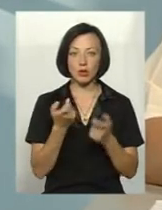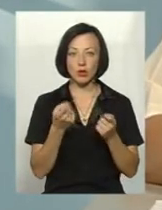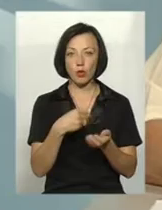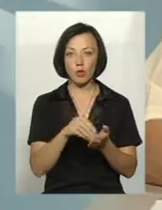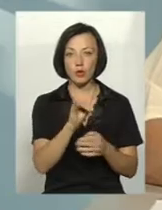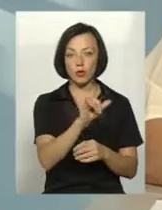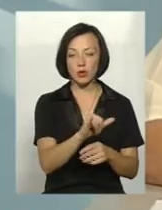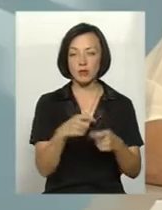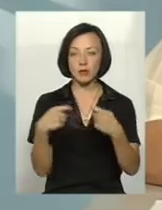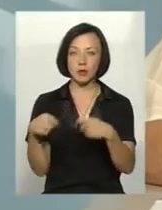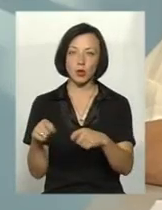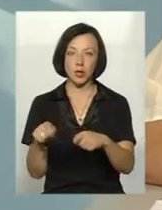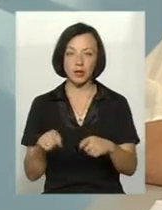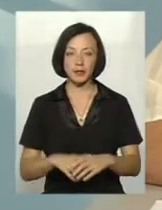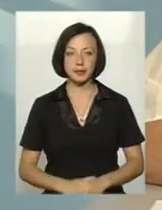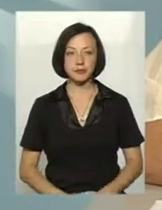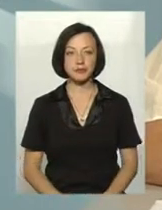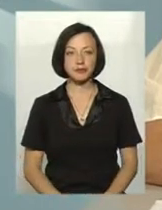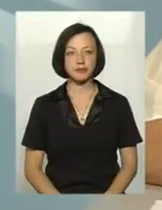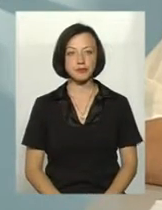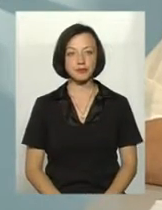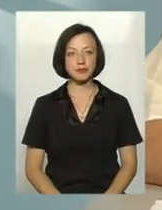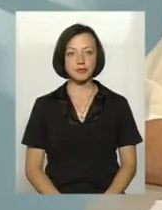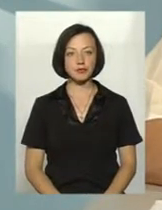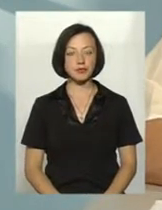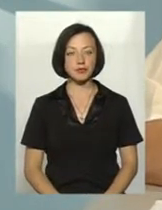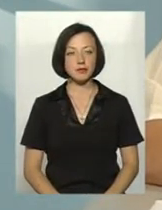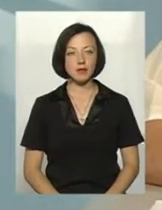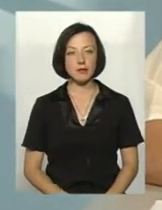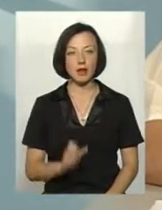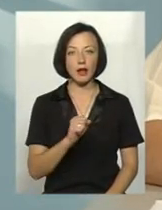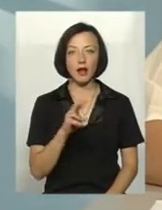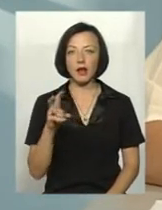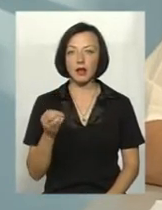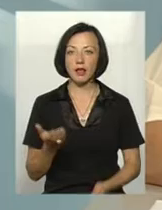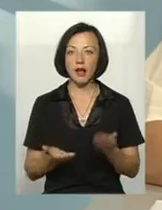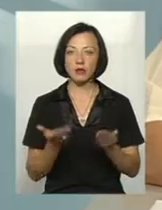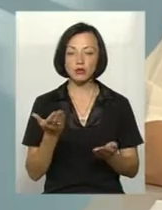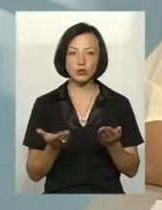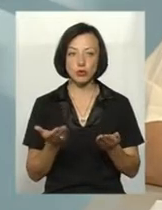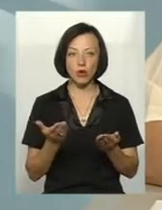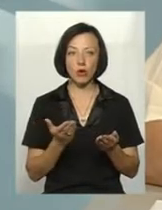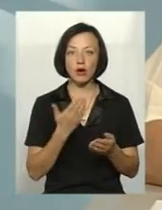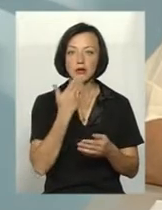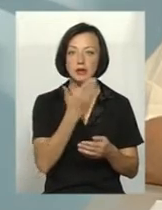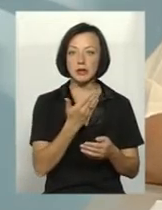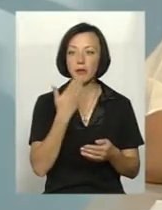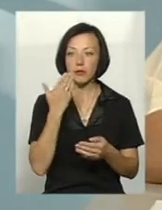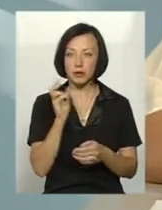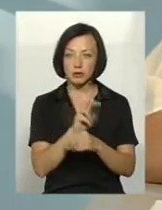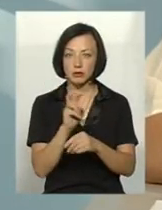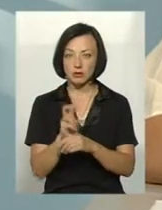в когось і, відповідно, перепродити. Але, якщо, ще раз, якщо ходити, запитувати, значить